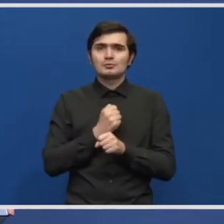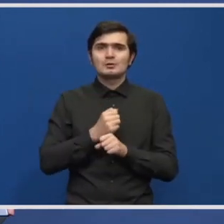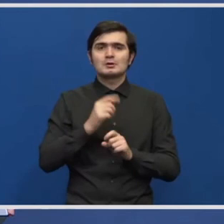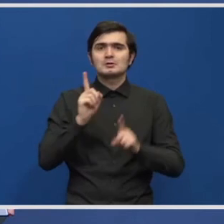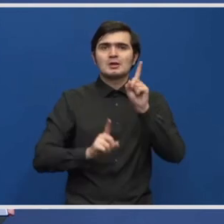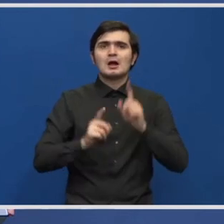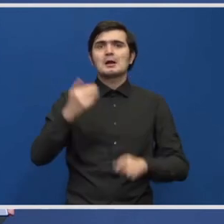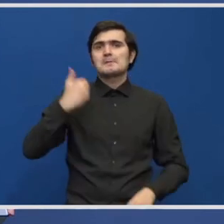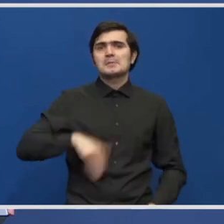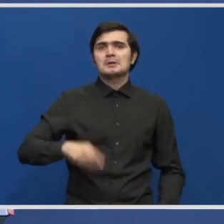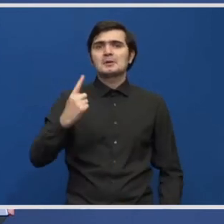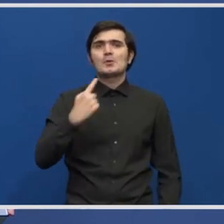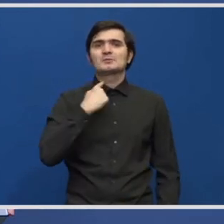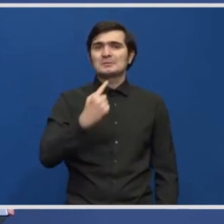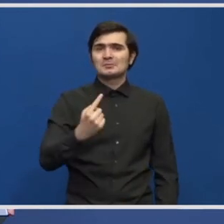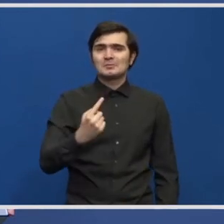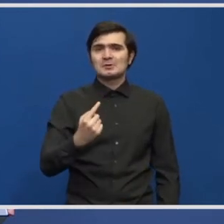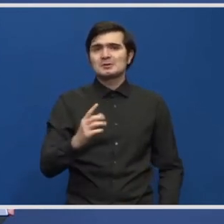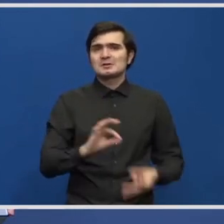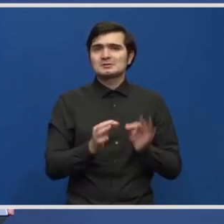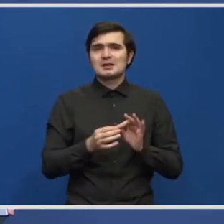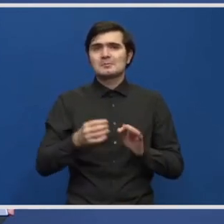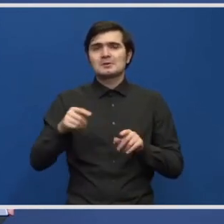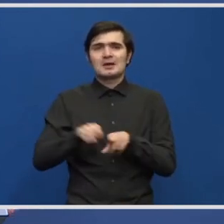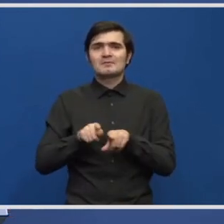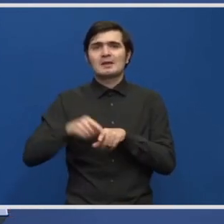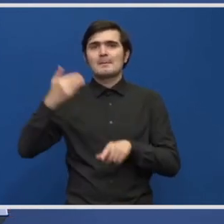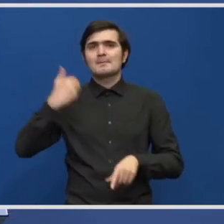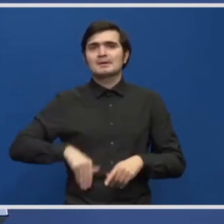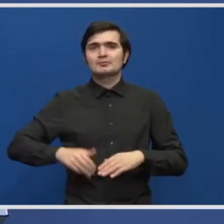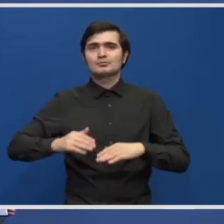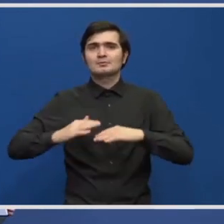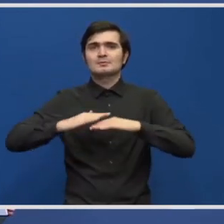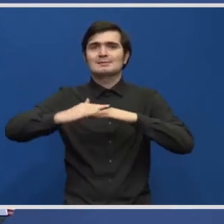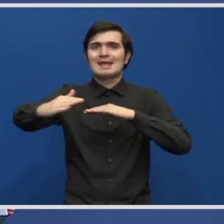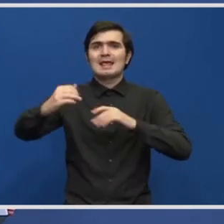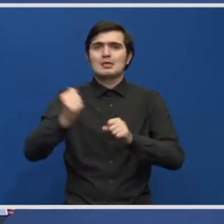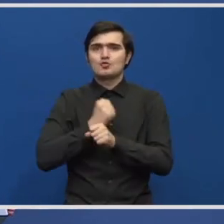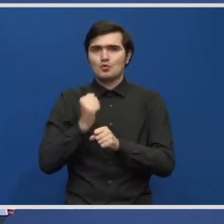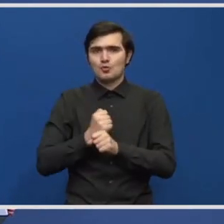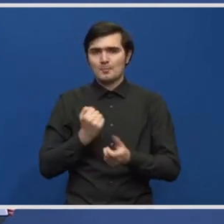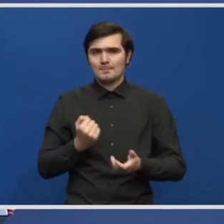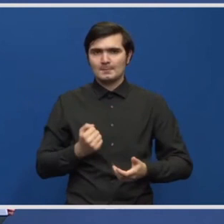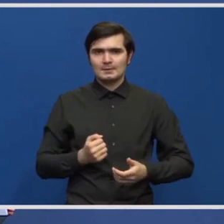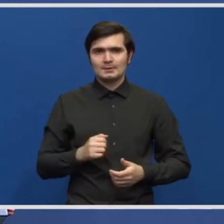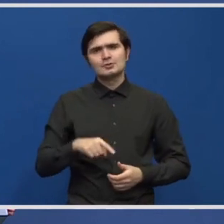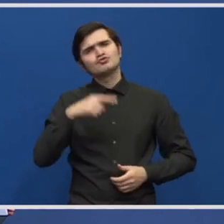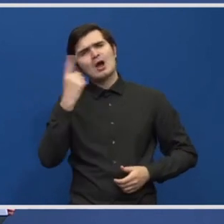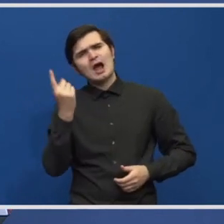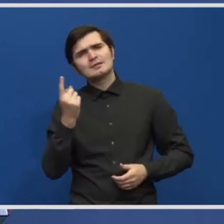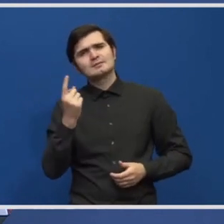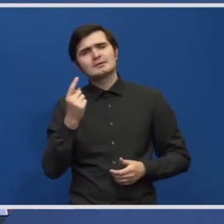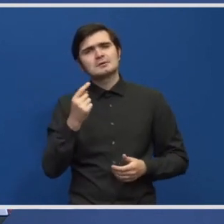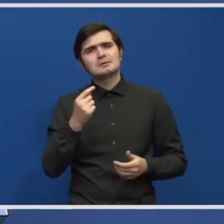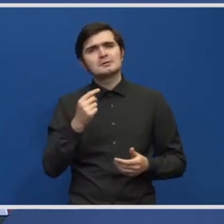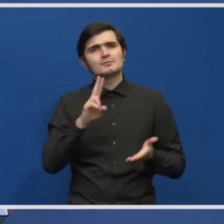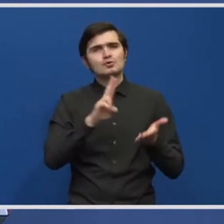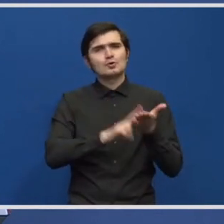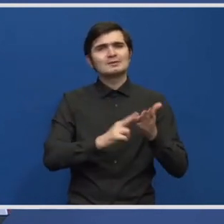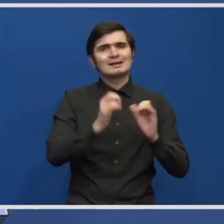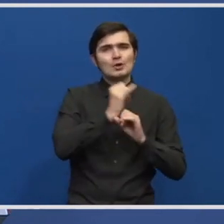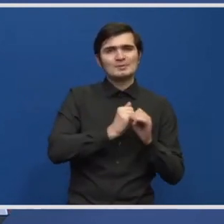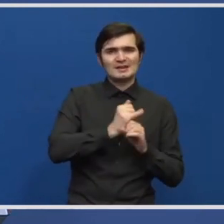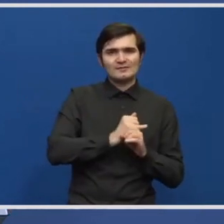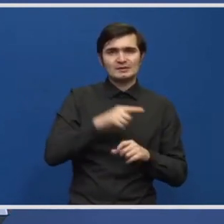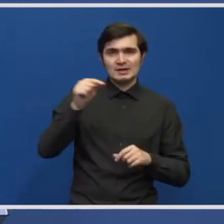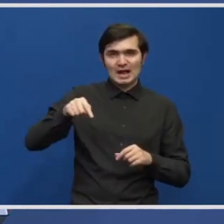săptămână pierdută înseamnă lucru în teren. Și ca o notă la partea de observații,